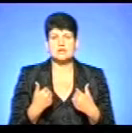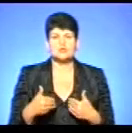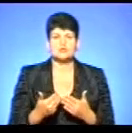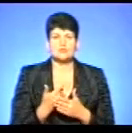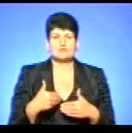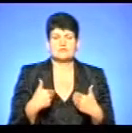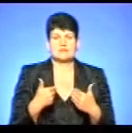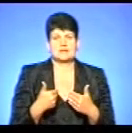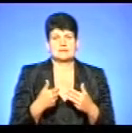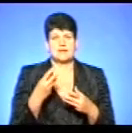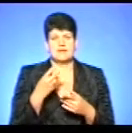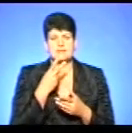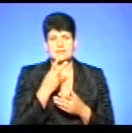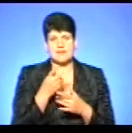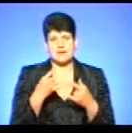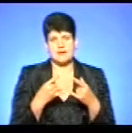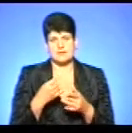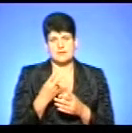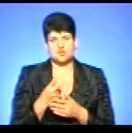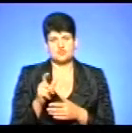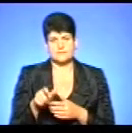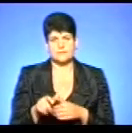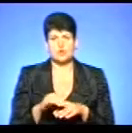телеглядаш. Спробуємо дати відповідь. Доброго вечора.